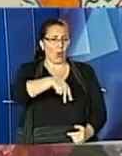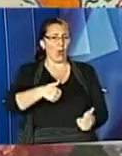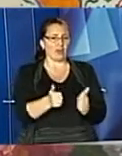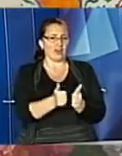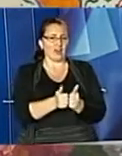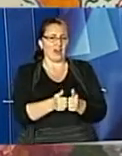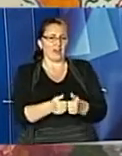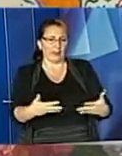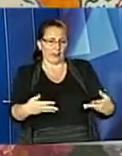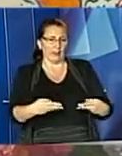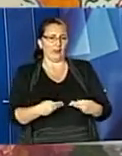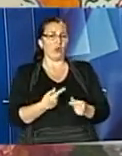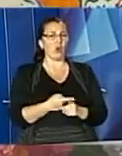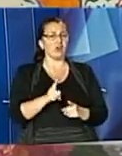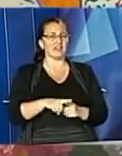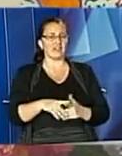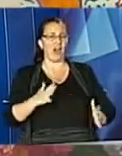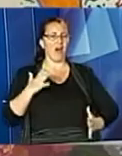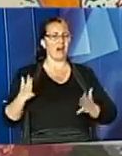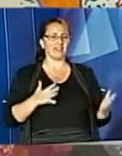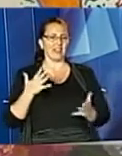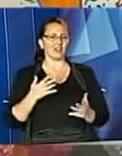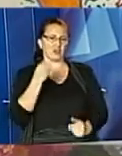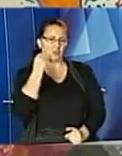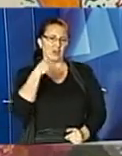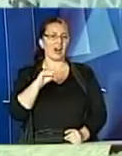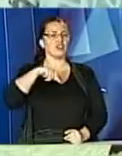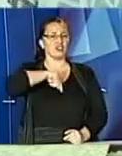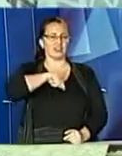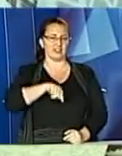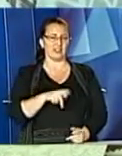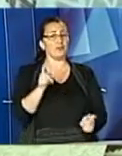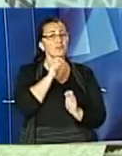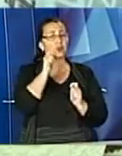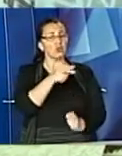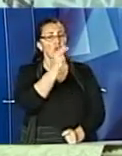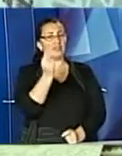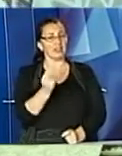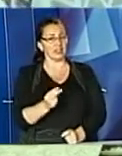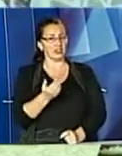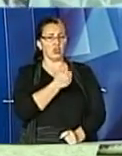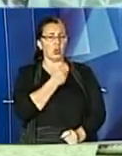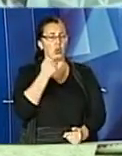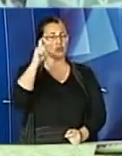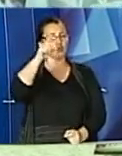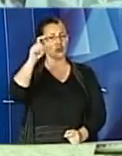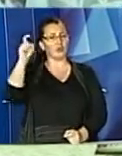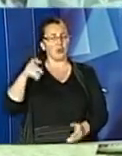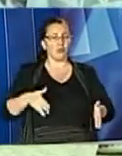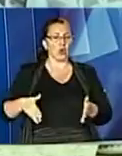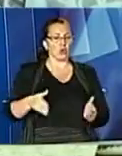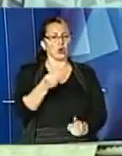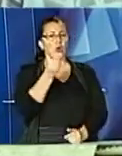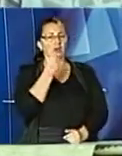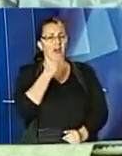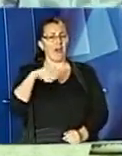вони заряджаються тією енергією, вони зцілюються, в них покращується настрій. Подаровані картини хочуть розвісити у коридорах, їдальні та